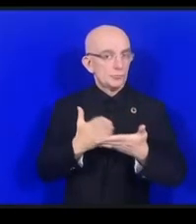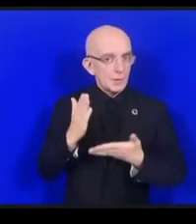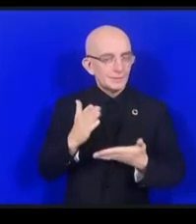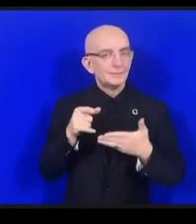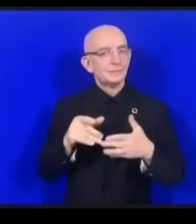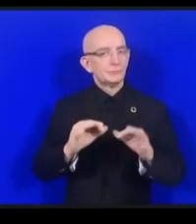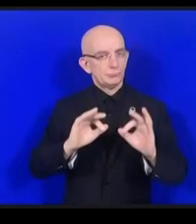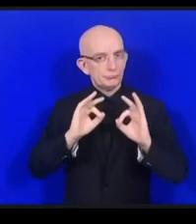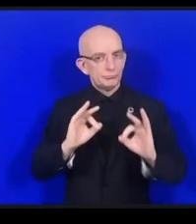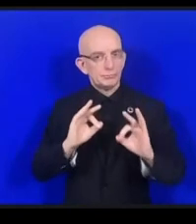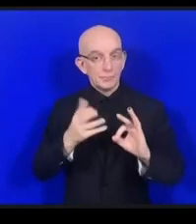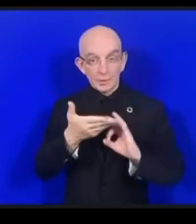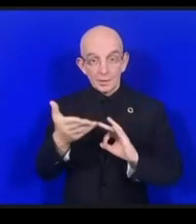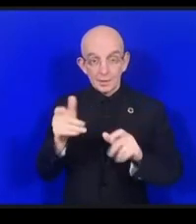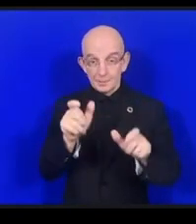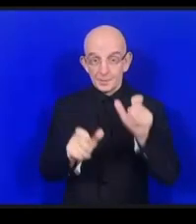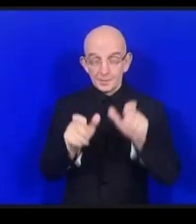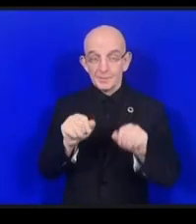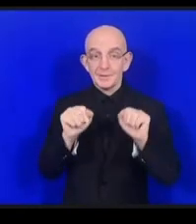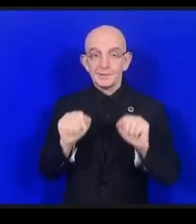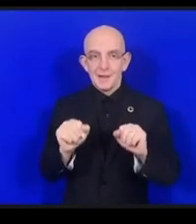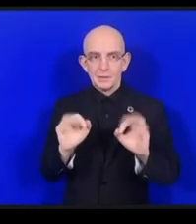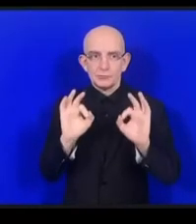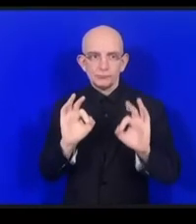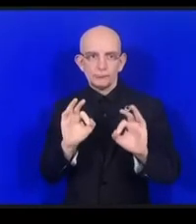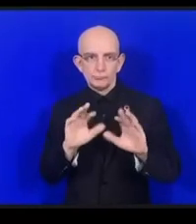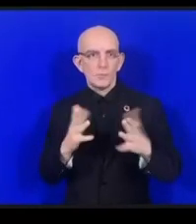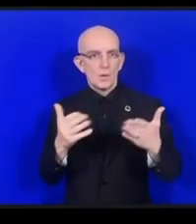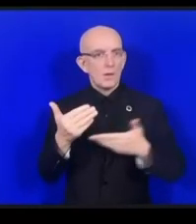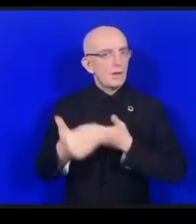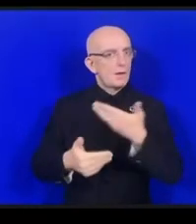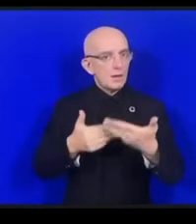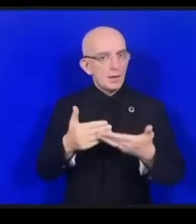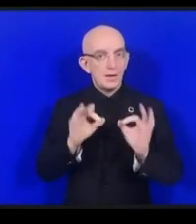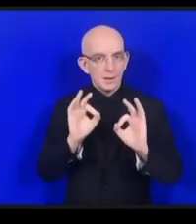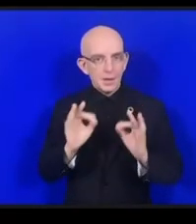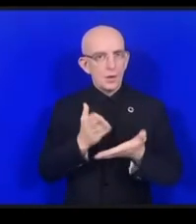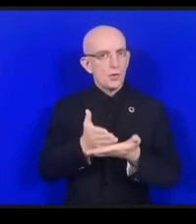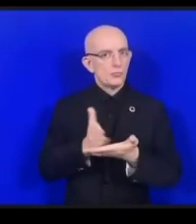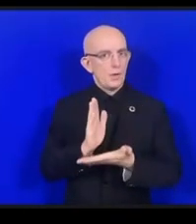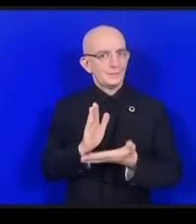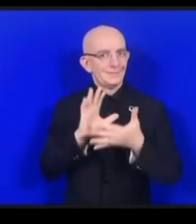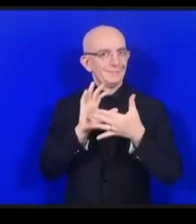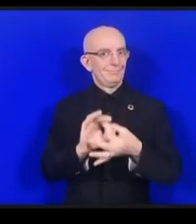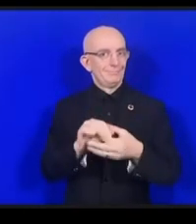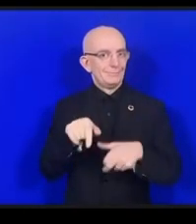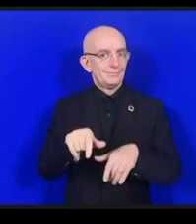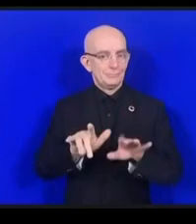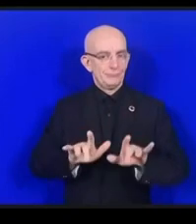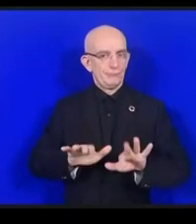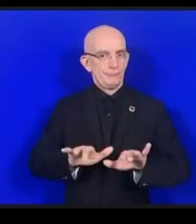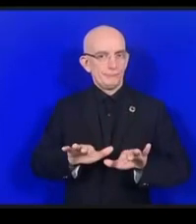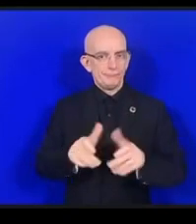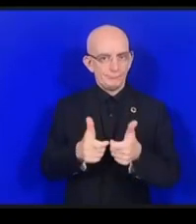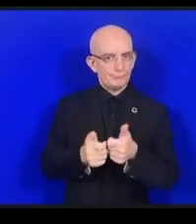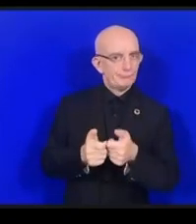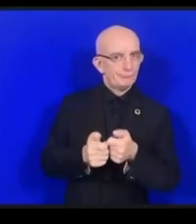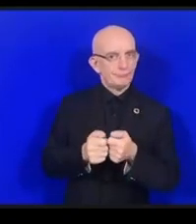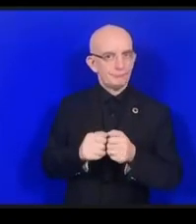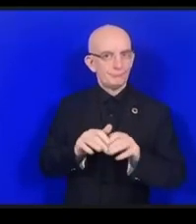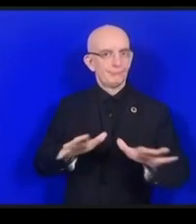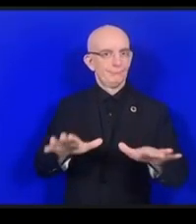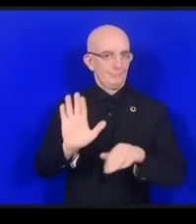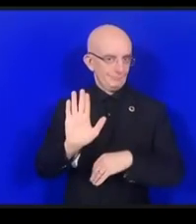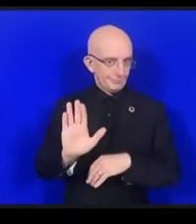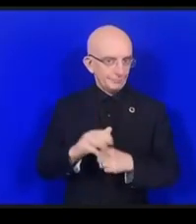タル環境で権利をきちんと主張しそして主張することができるようにするということです人間ある